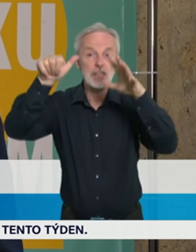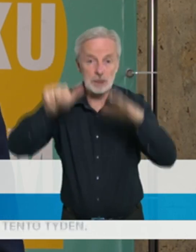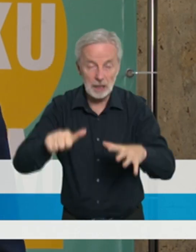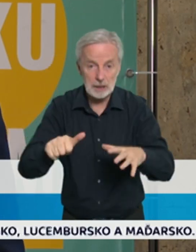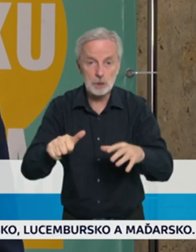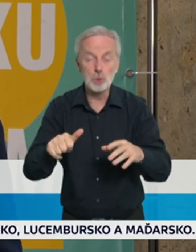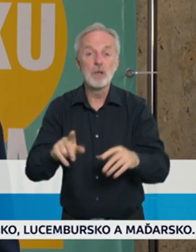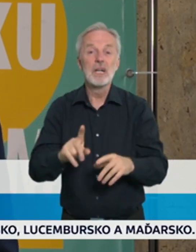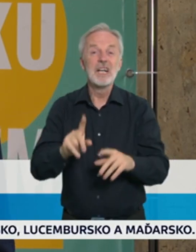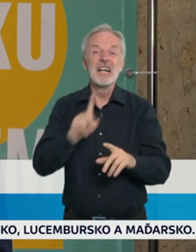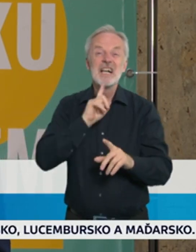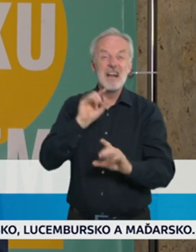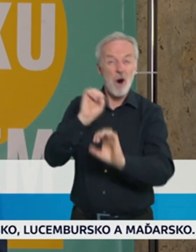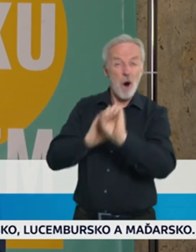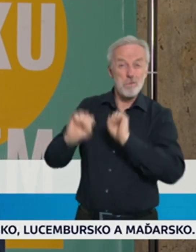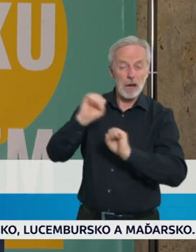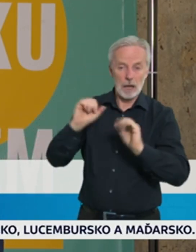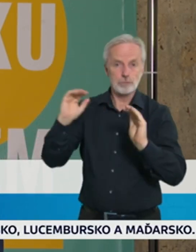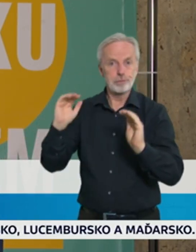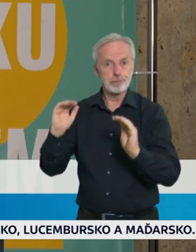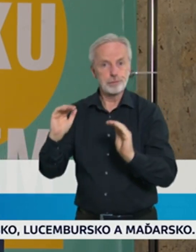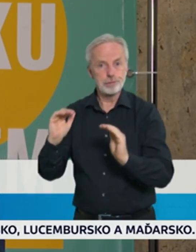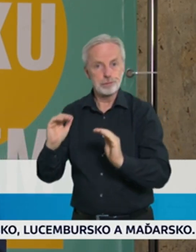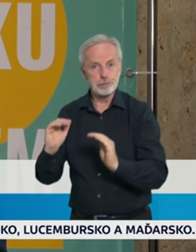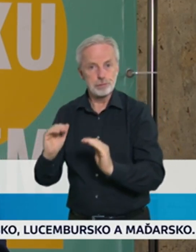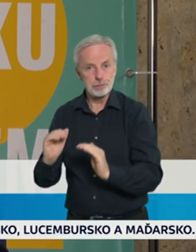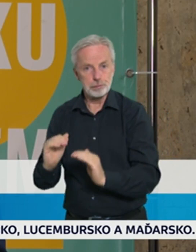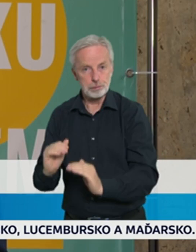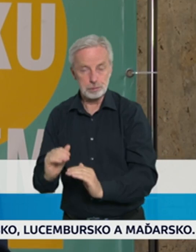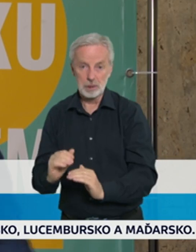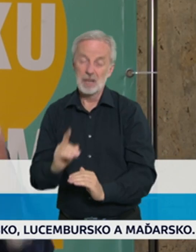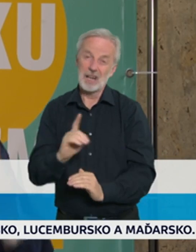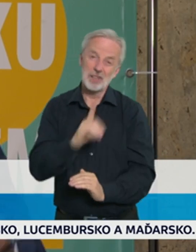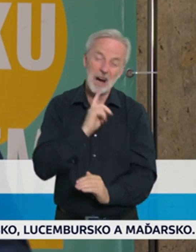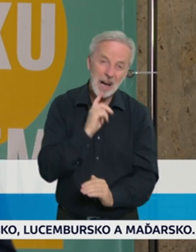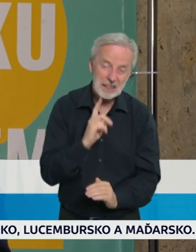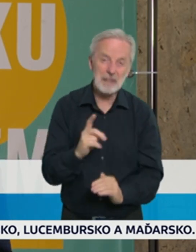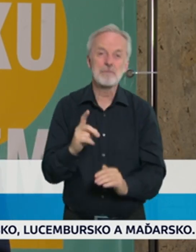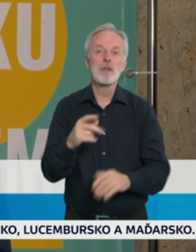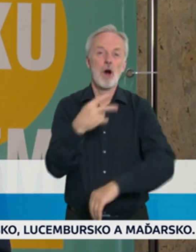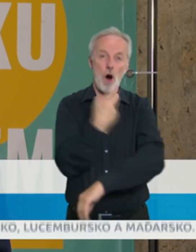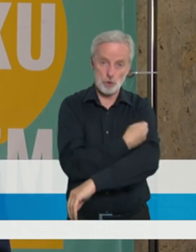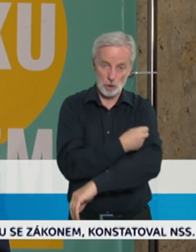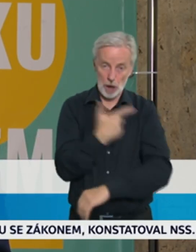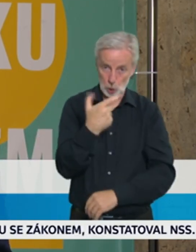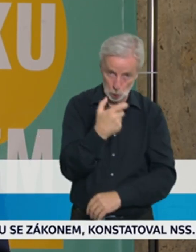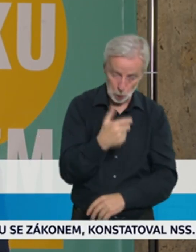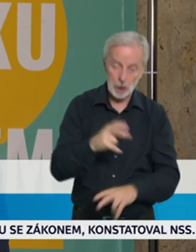všech posledních studií, které ukazují, že skutečně po této době zhruba půl roku ta ochrana